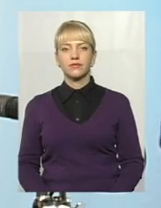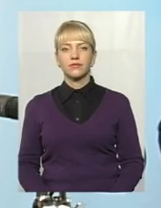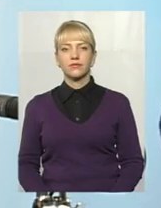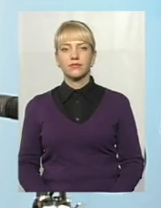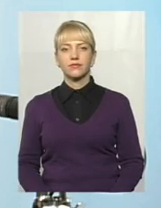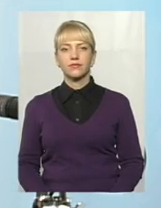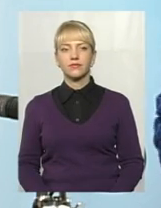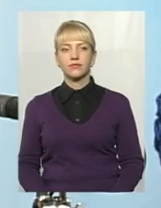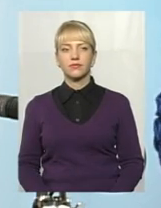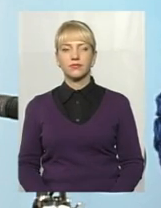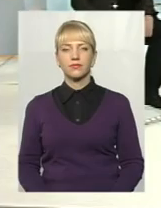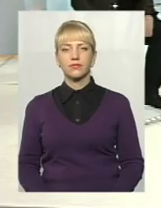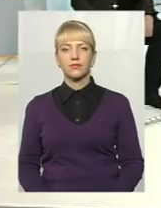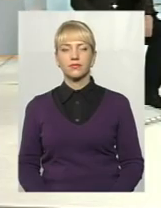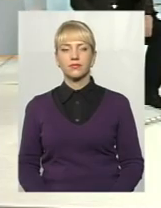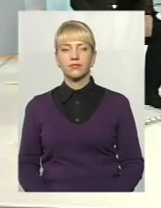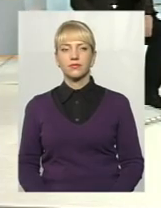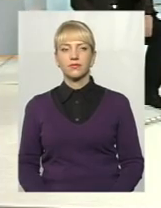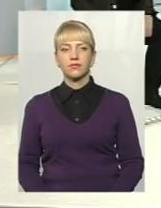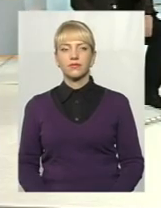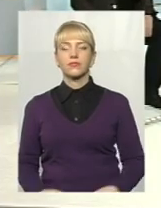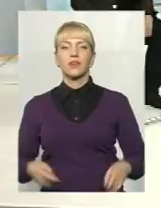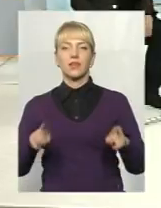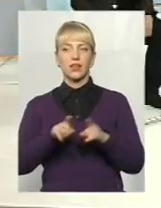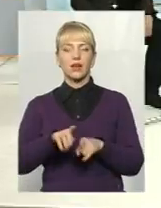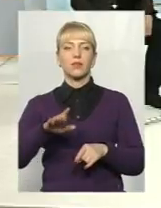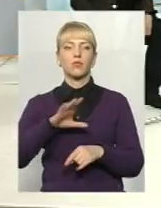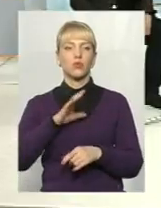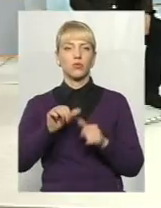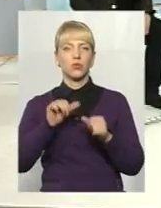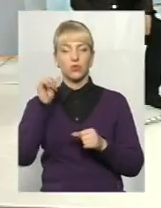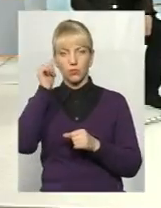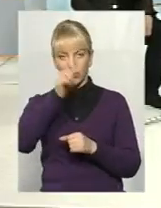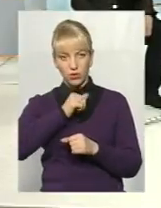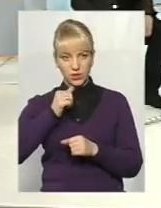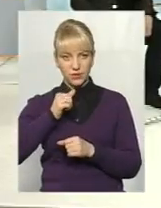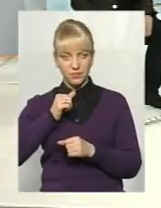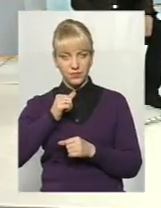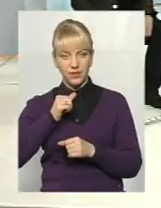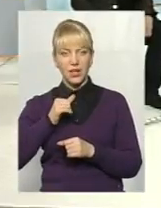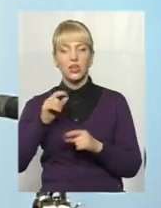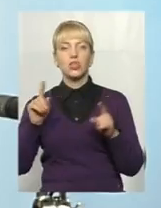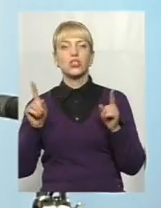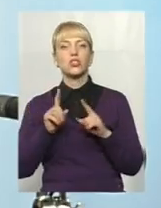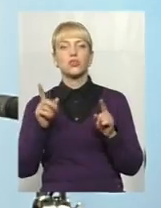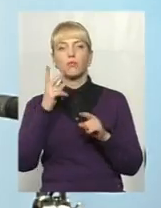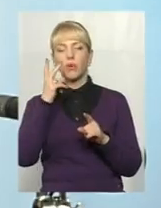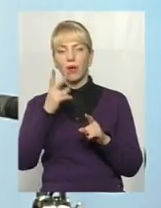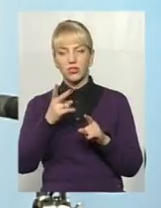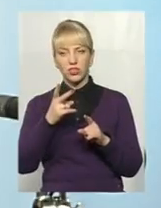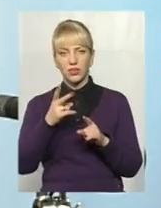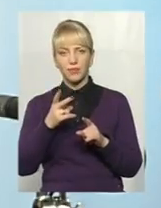Власне, Олежа Григоровичу так відбувалося минулого року. Що побачили?